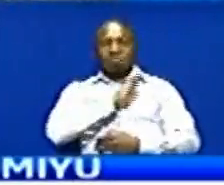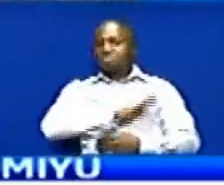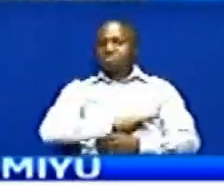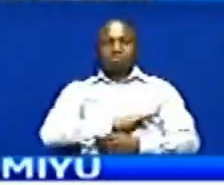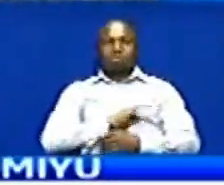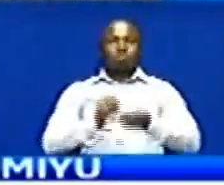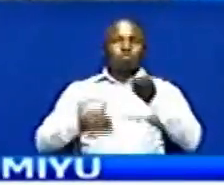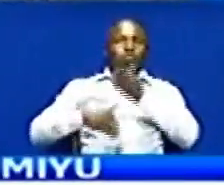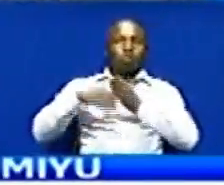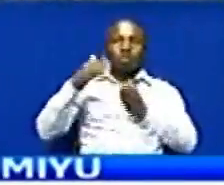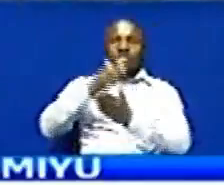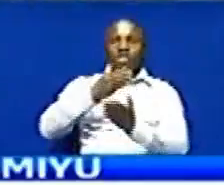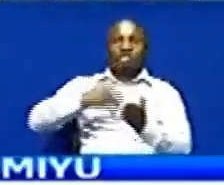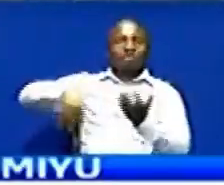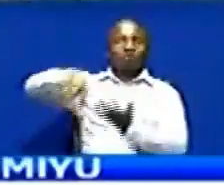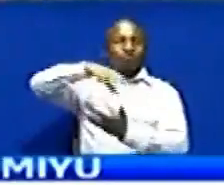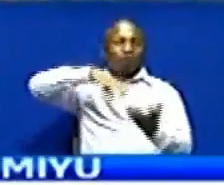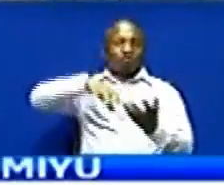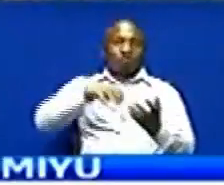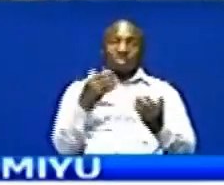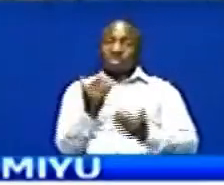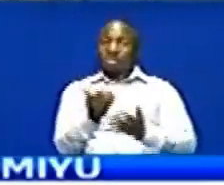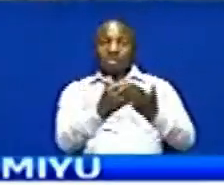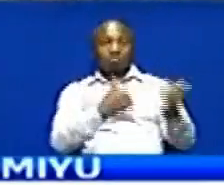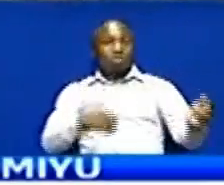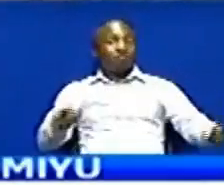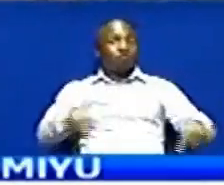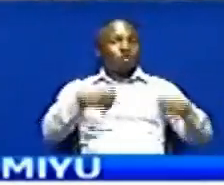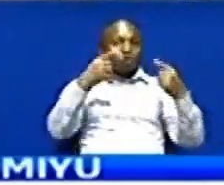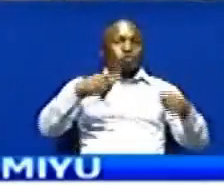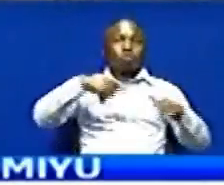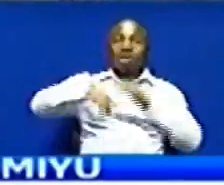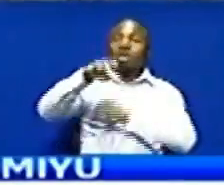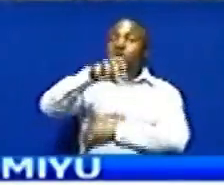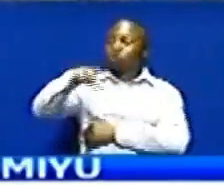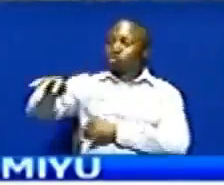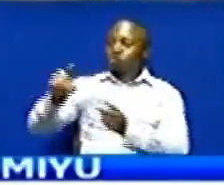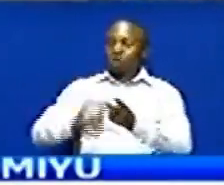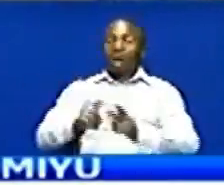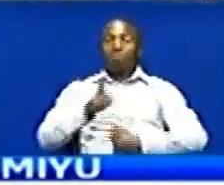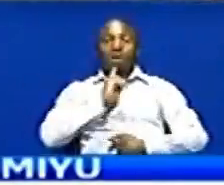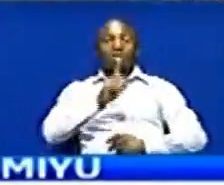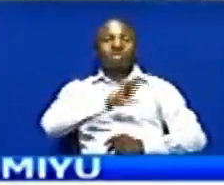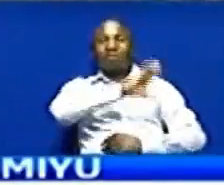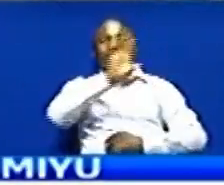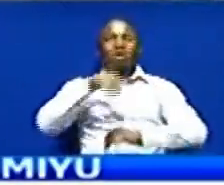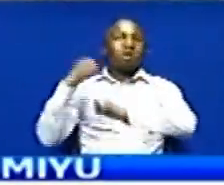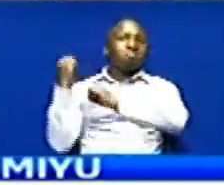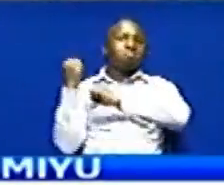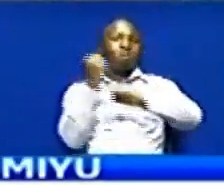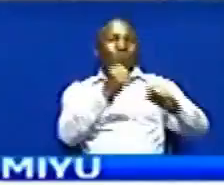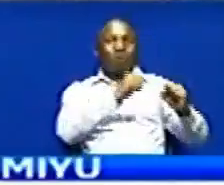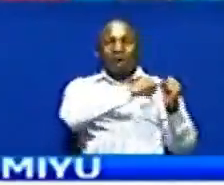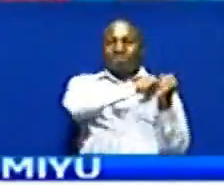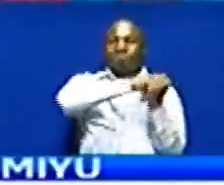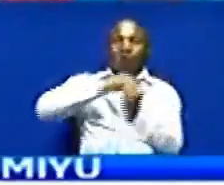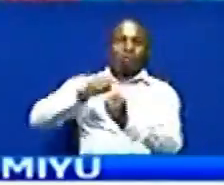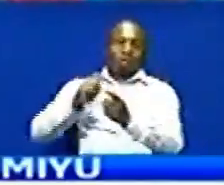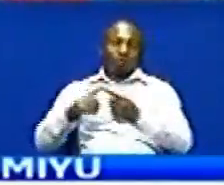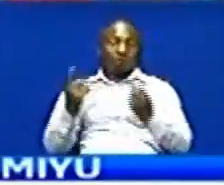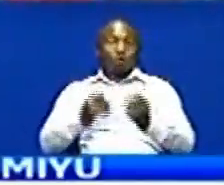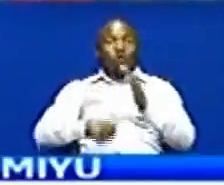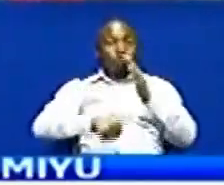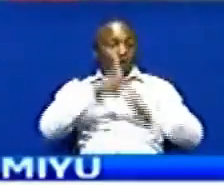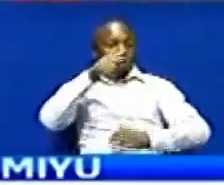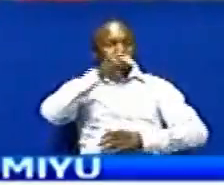Ambave ni moja ya vulugu na migugole na endelea sukoni hapo Na kuagizwa kuvunjwa Ukwa kiamua kuondoa ungozi wa sokohilo